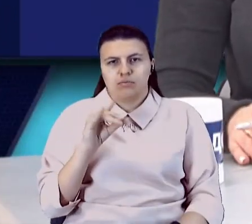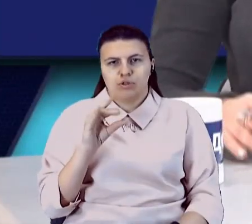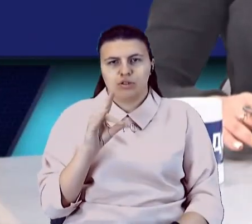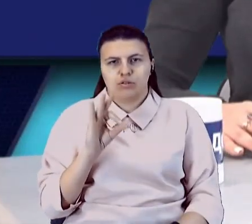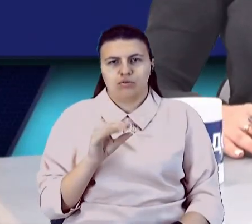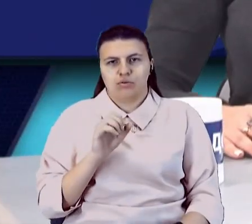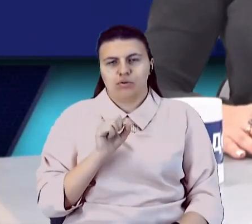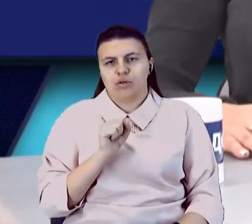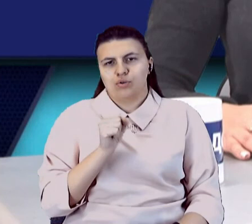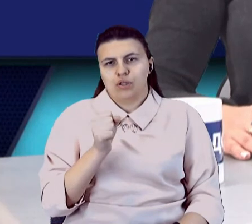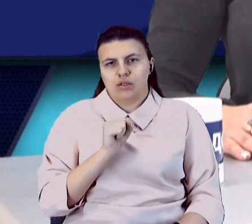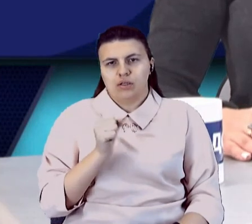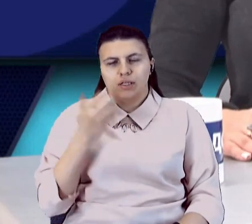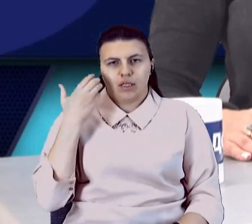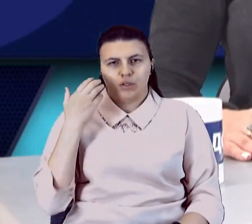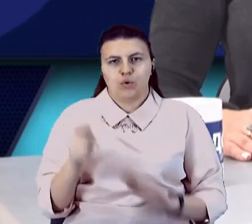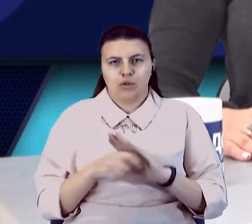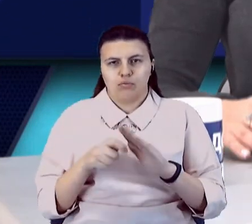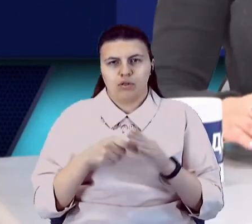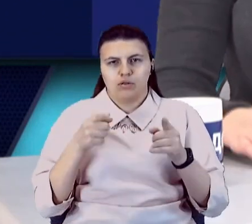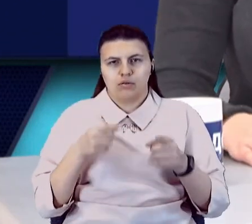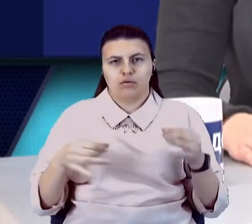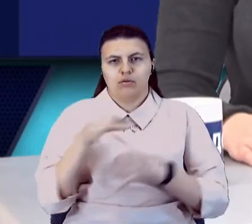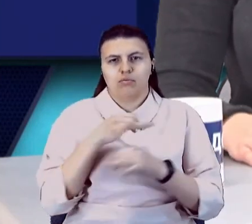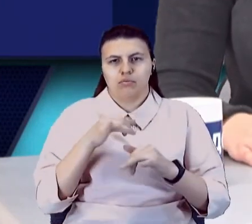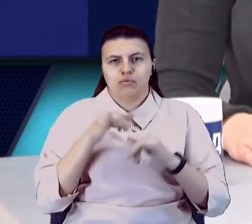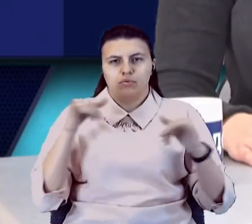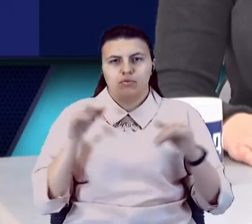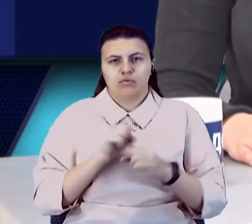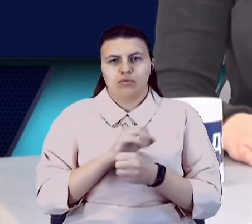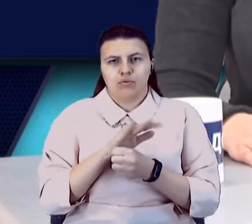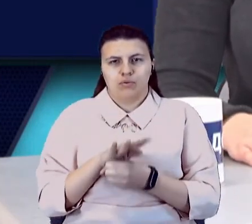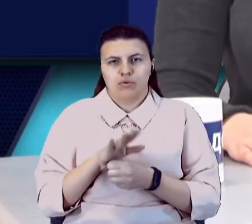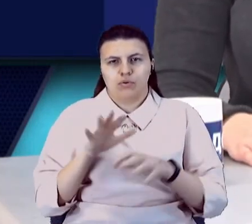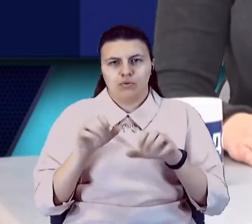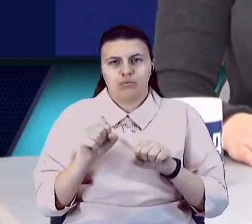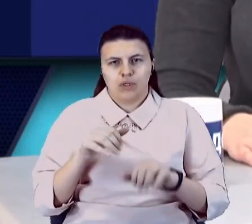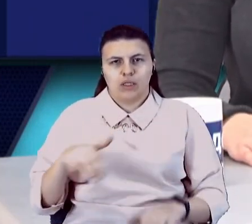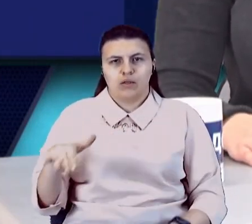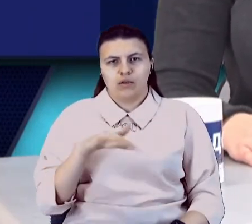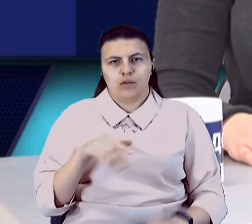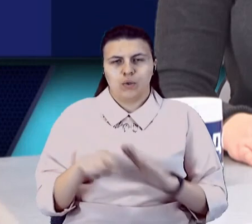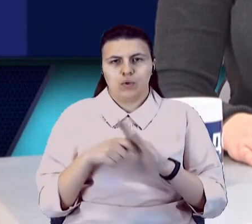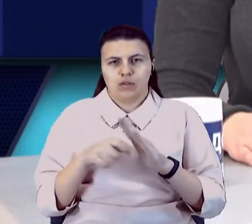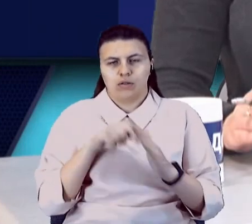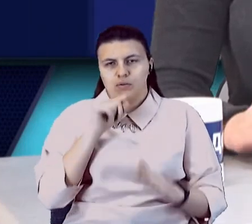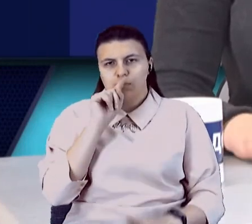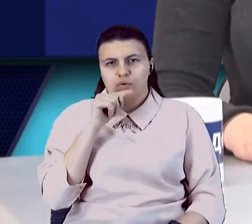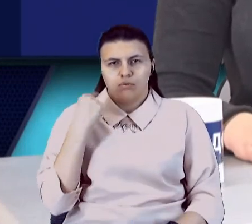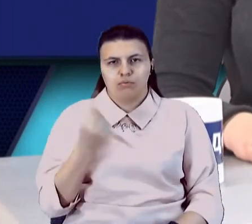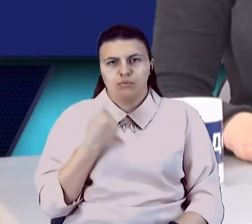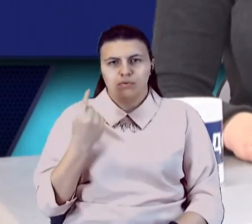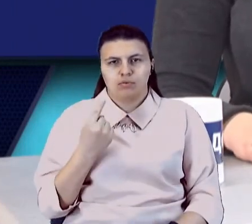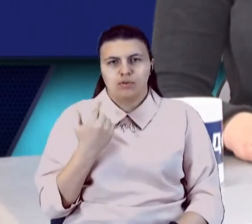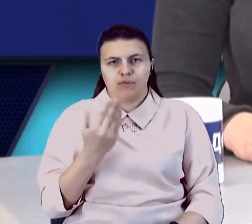радіо «Донбас Реалі». З ним обговорювали поширення коронавірусу на окупованих територіях Донецької та Луганської областей. Для